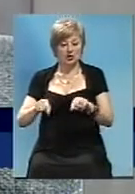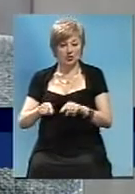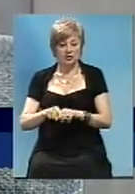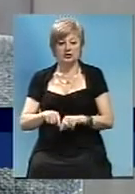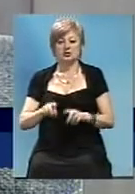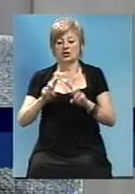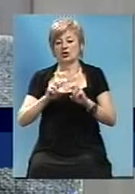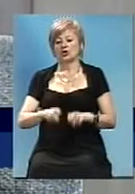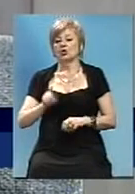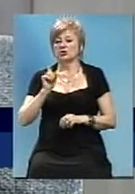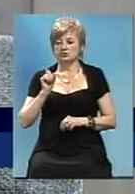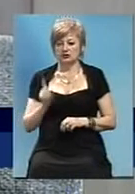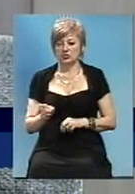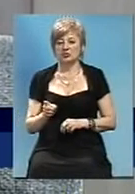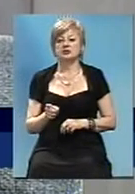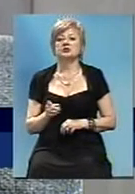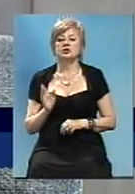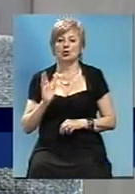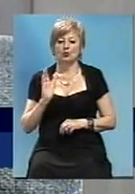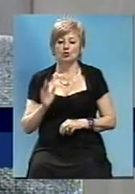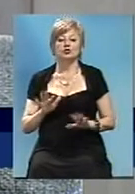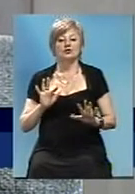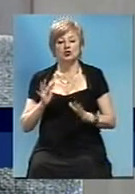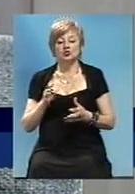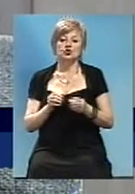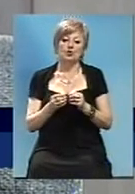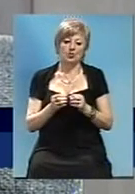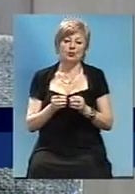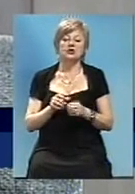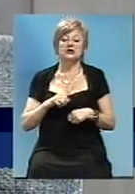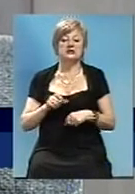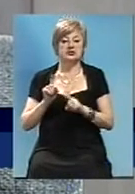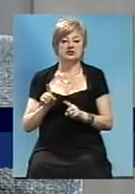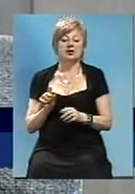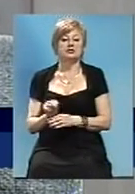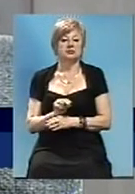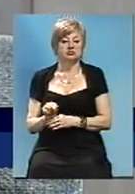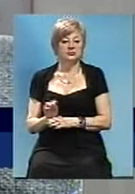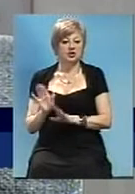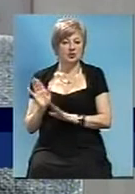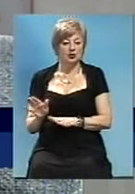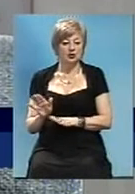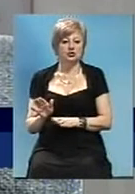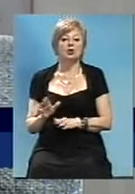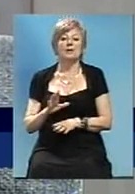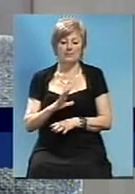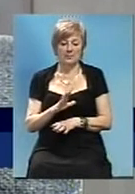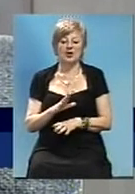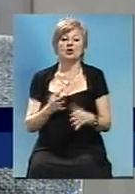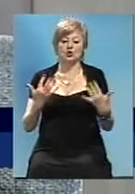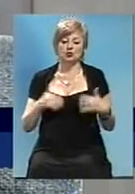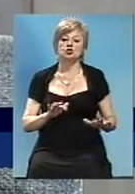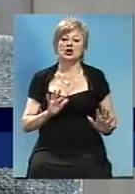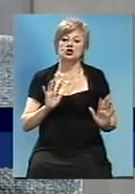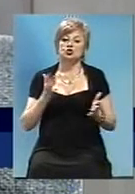гарантию дають, вони за свої гроші в случае проблем устріляють ці питання. Уже були конкретні случаи,